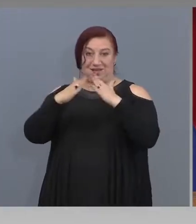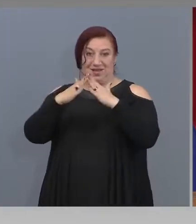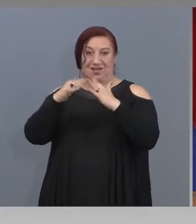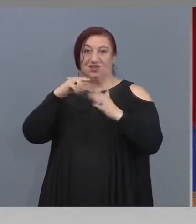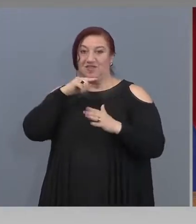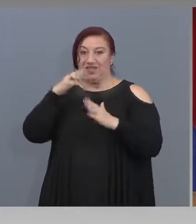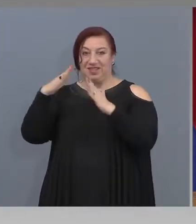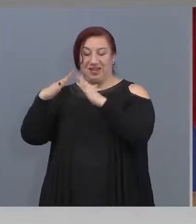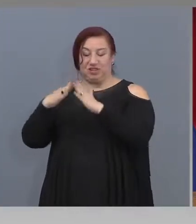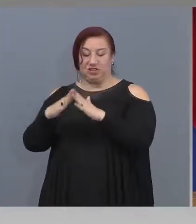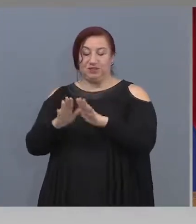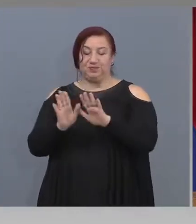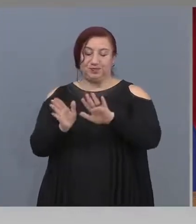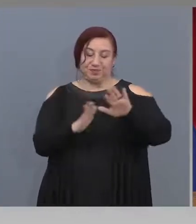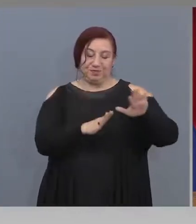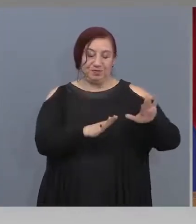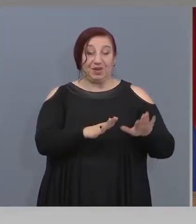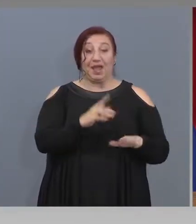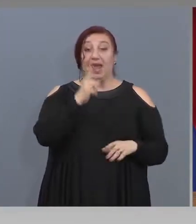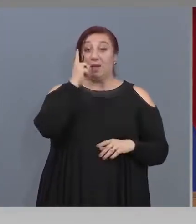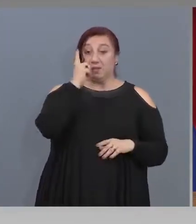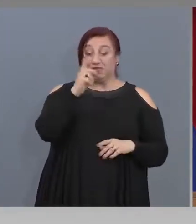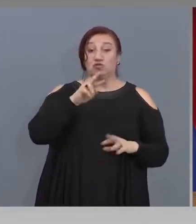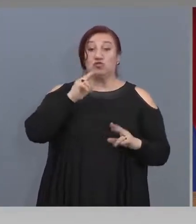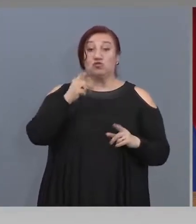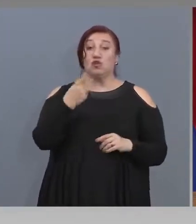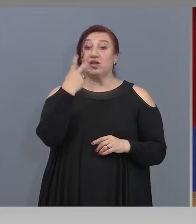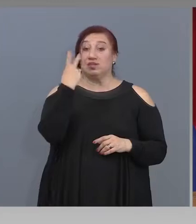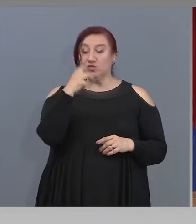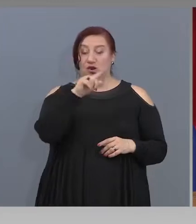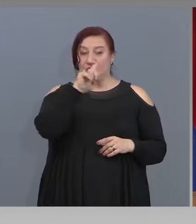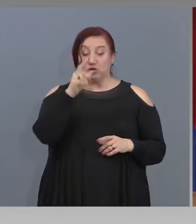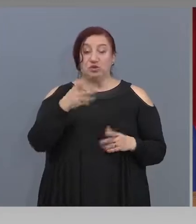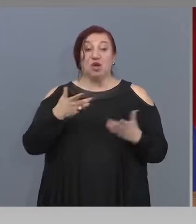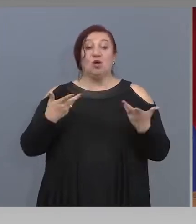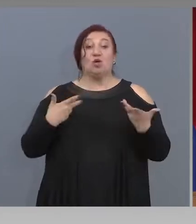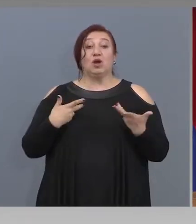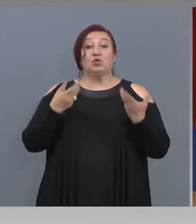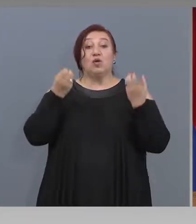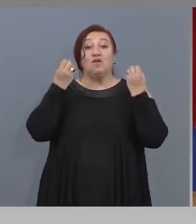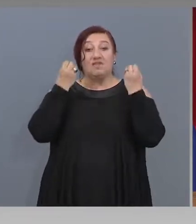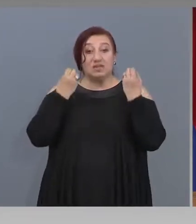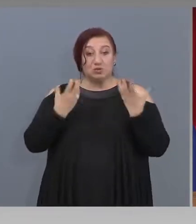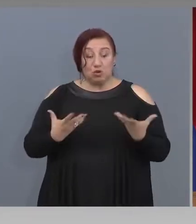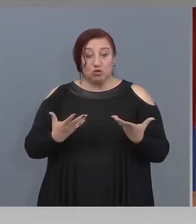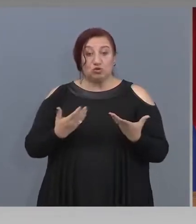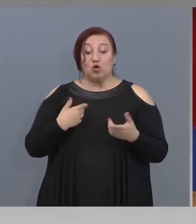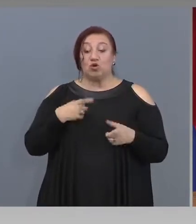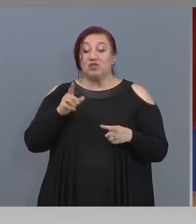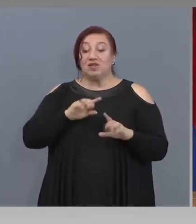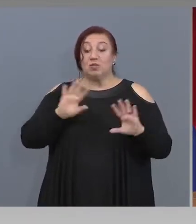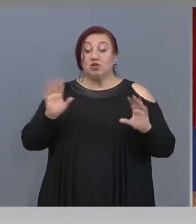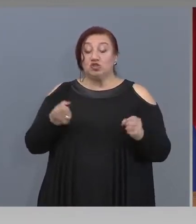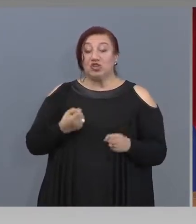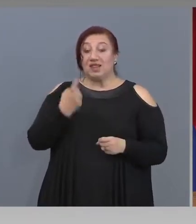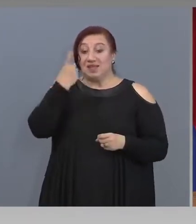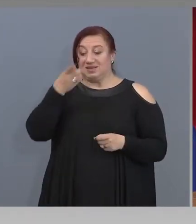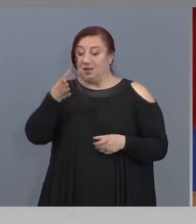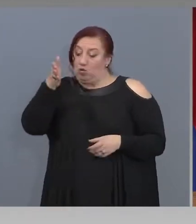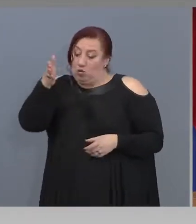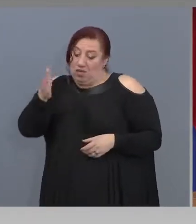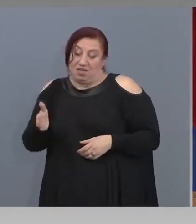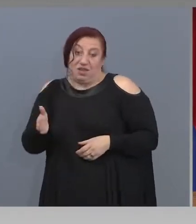Първо на втория въпрос да ви кажа. Когато стане възможно, но пак казвам това, не може да се случи едностранно, само от наша страна.